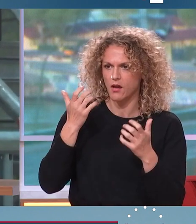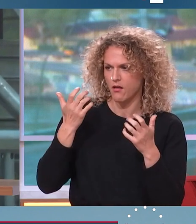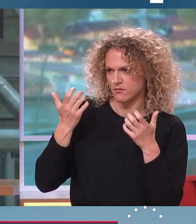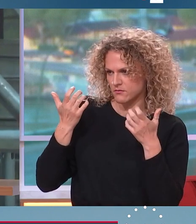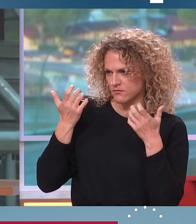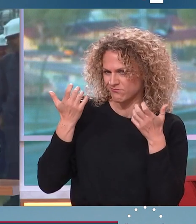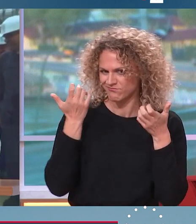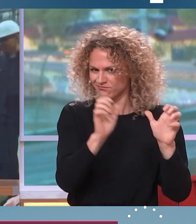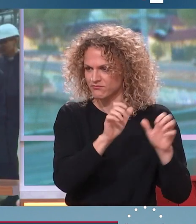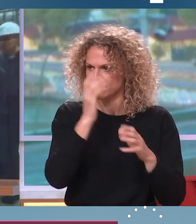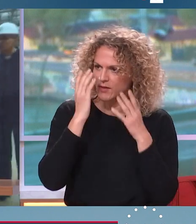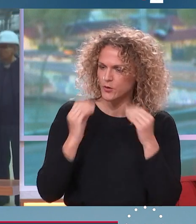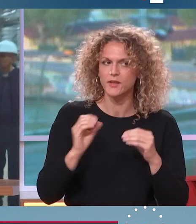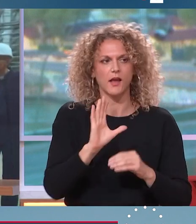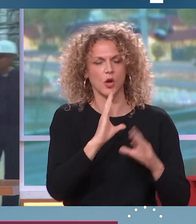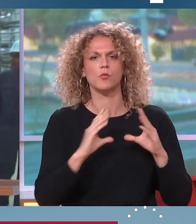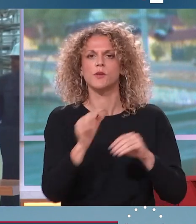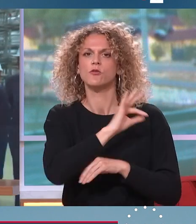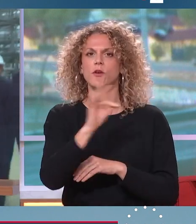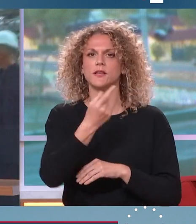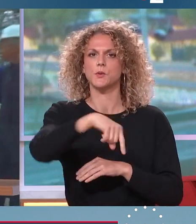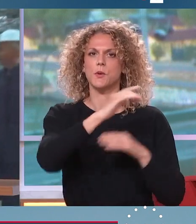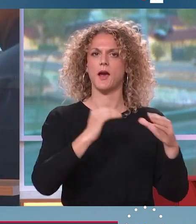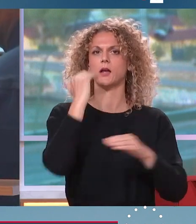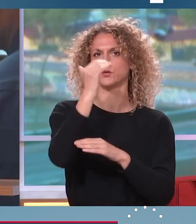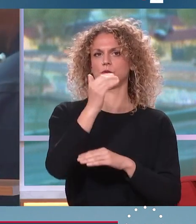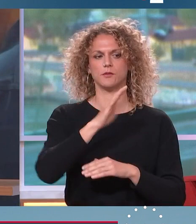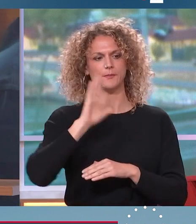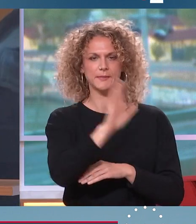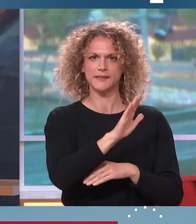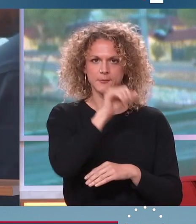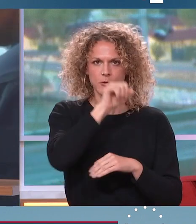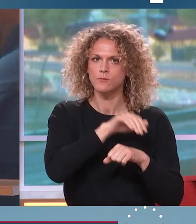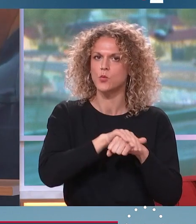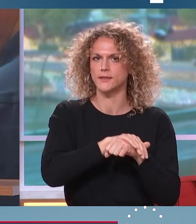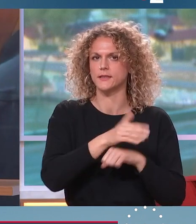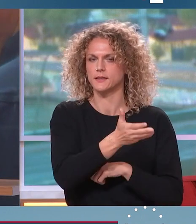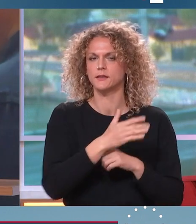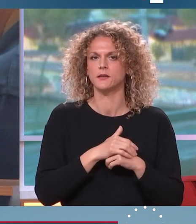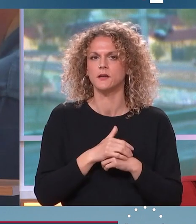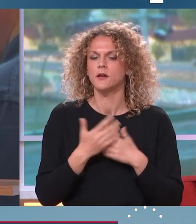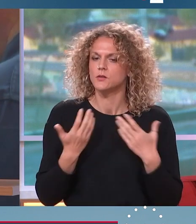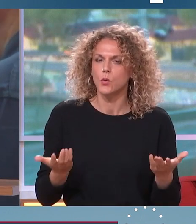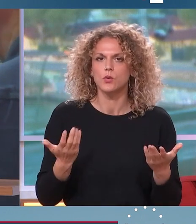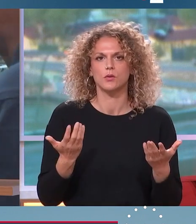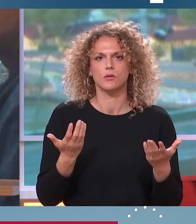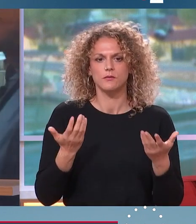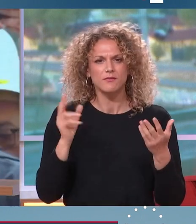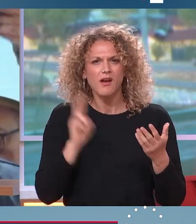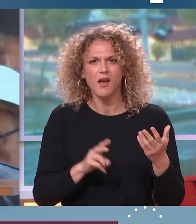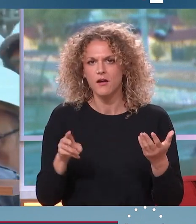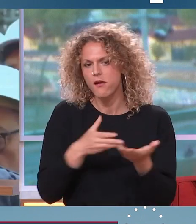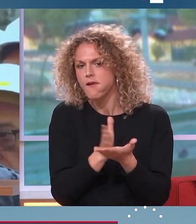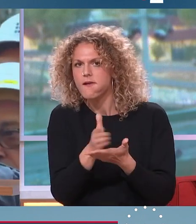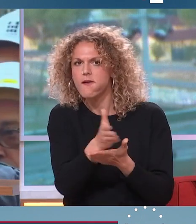Le Pen ? Les Français c'est d'abord un peuple adulte et c'est un peuple très politique. Et donc les contournements, les